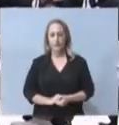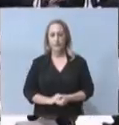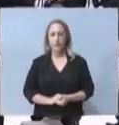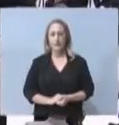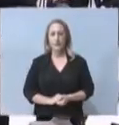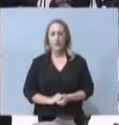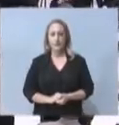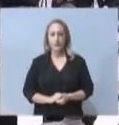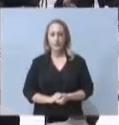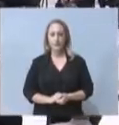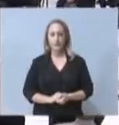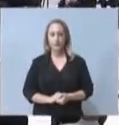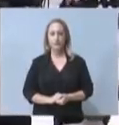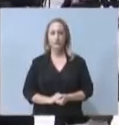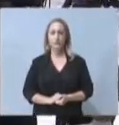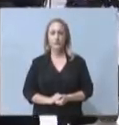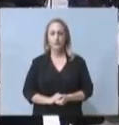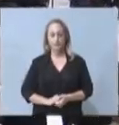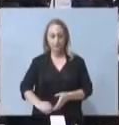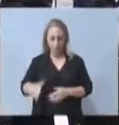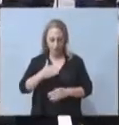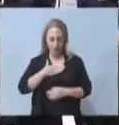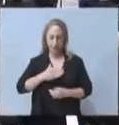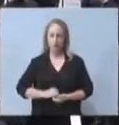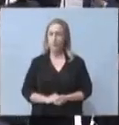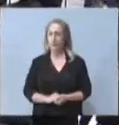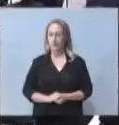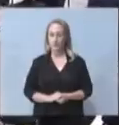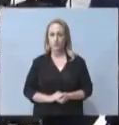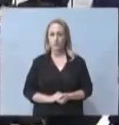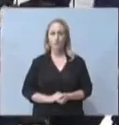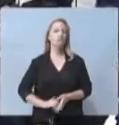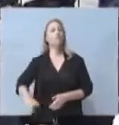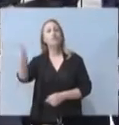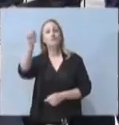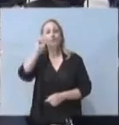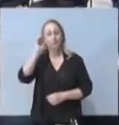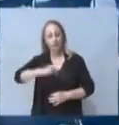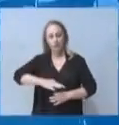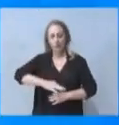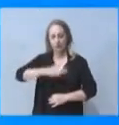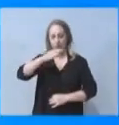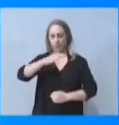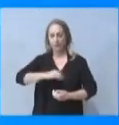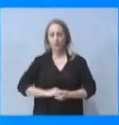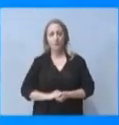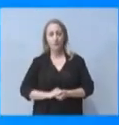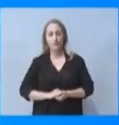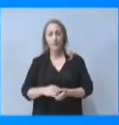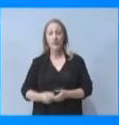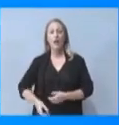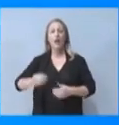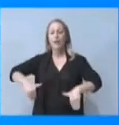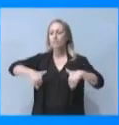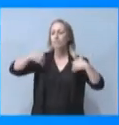ομιλία του με τη φράση «Είμαι στη Θεσσαλονίκη για να περιγράψει το σχέδιό μας για την Ελλάδα που αλλάζει». Αρχές